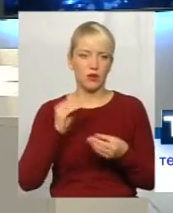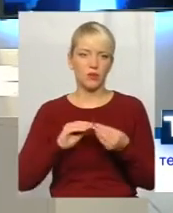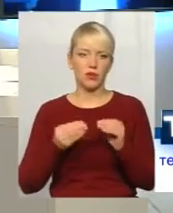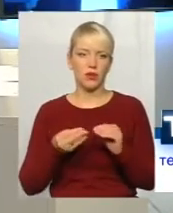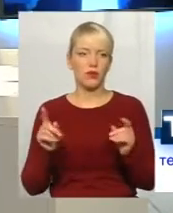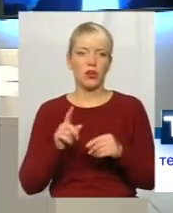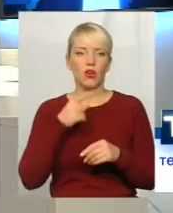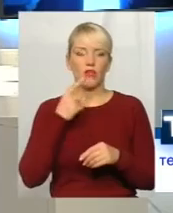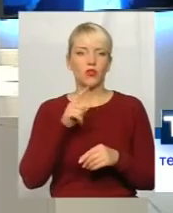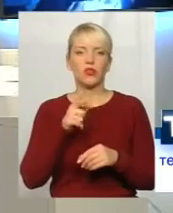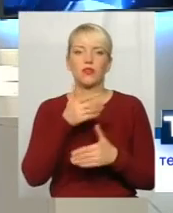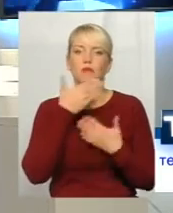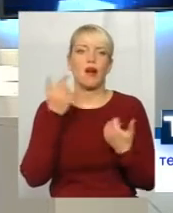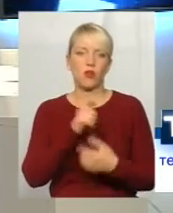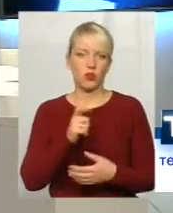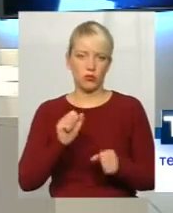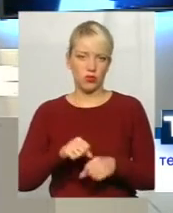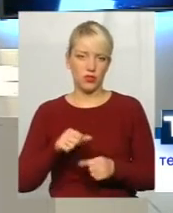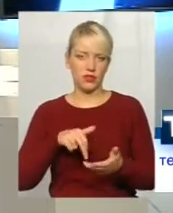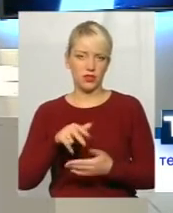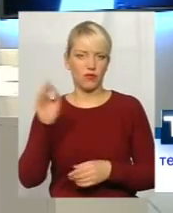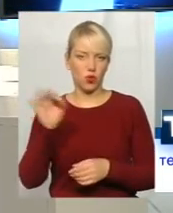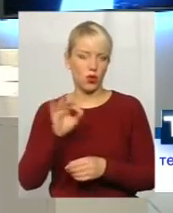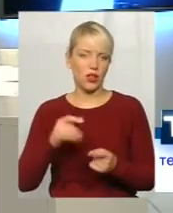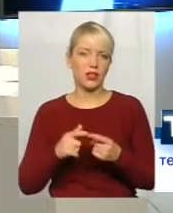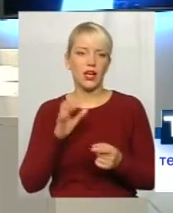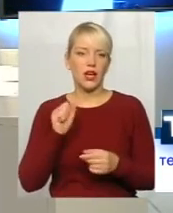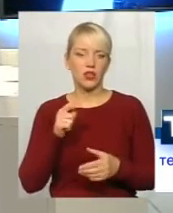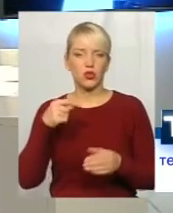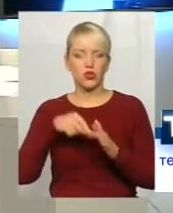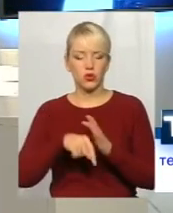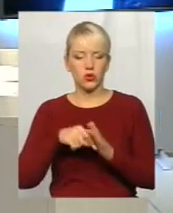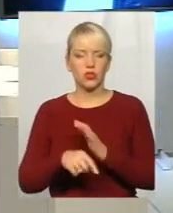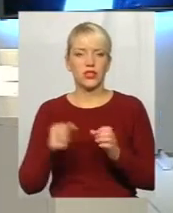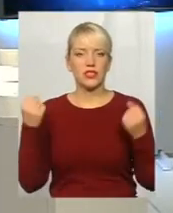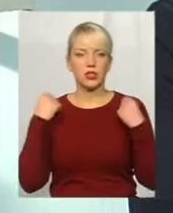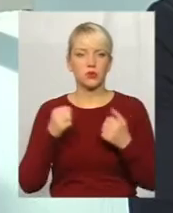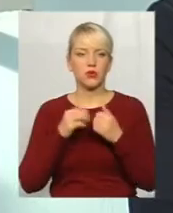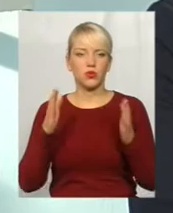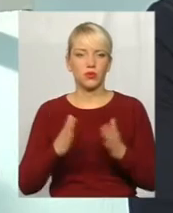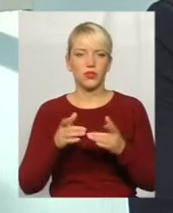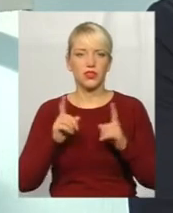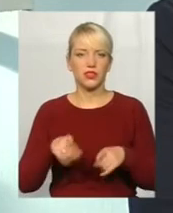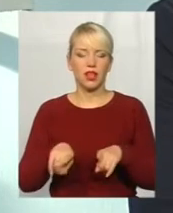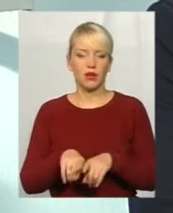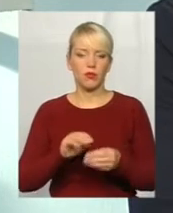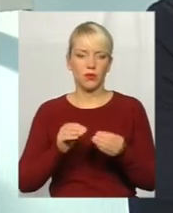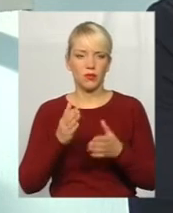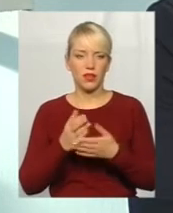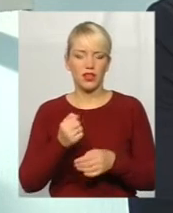що люди не мають можливість. Значить, щодо спорокомплексу, дійсно, така проблема є. На превеликий жаль,